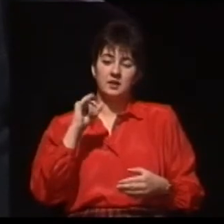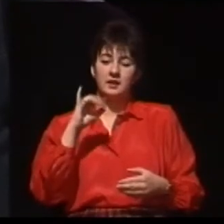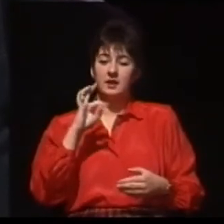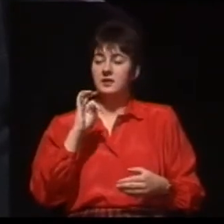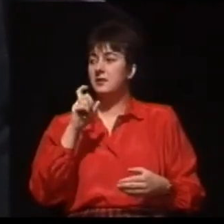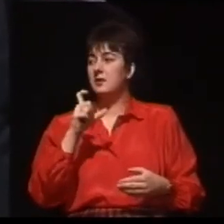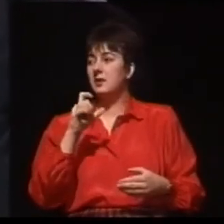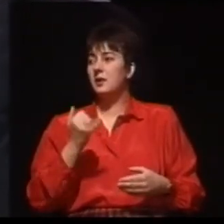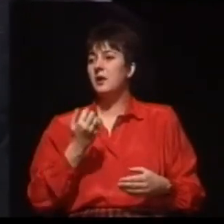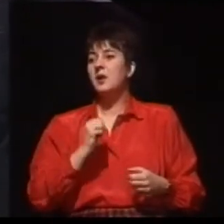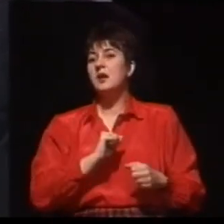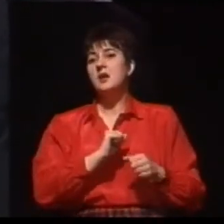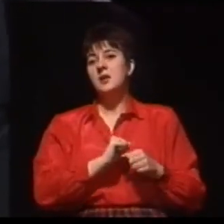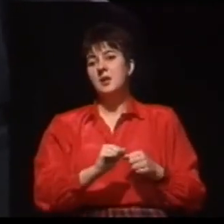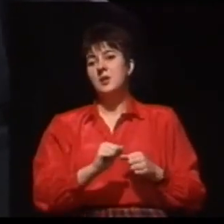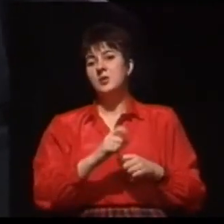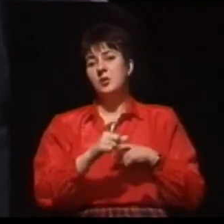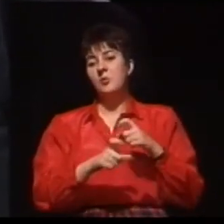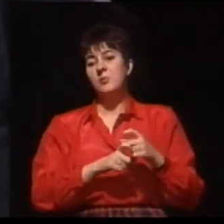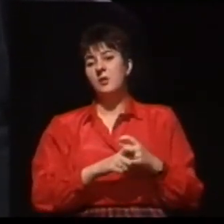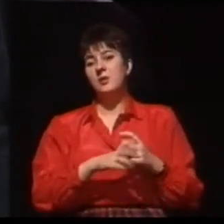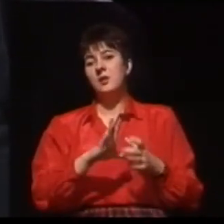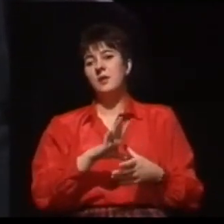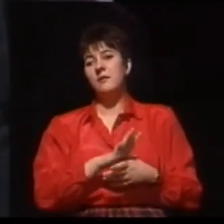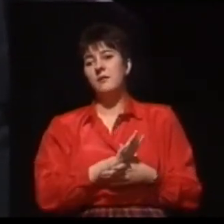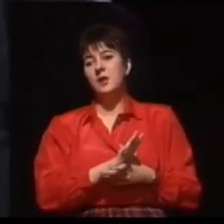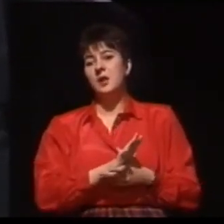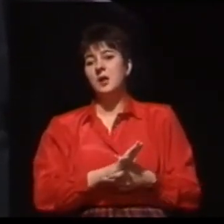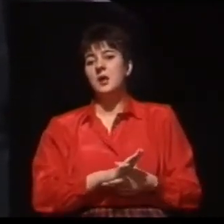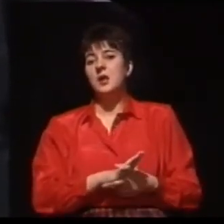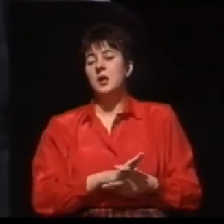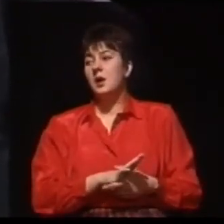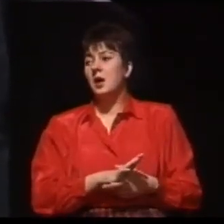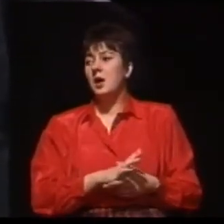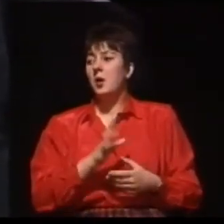czy Polskiego Związku Głuchych, czy innych poradniach.